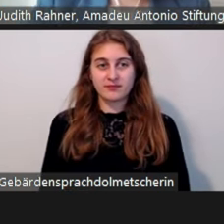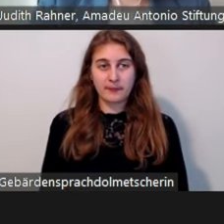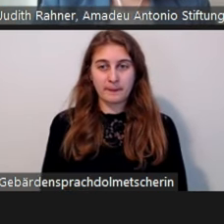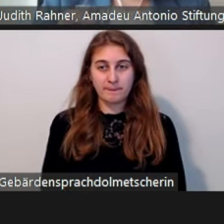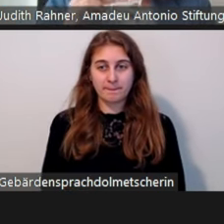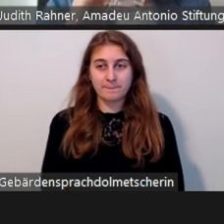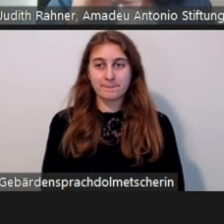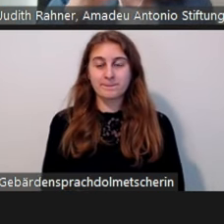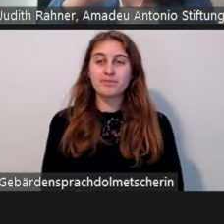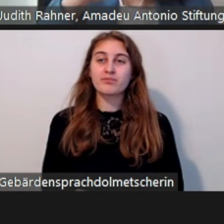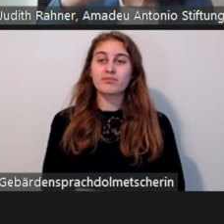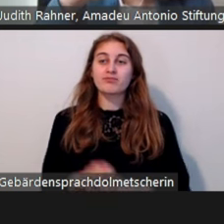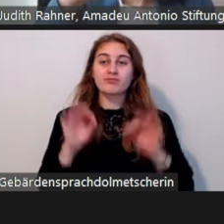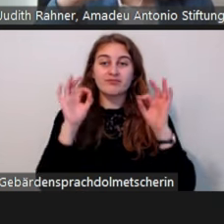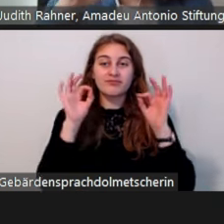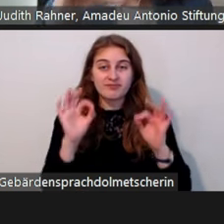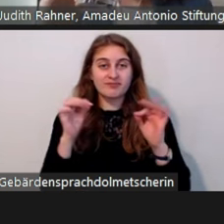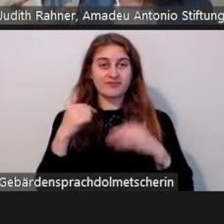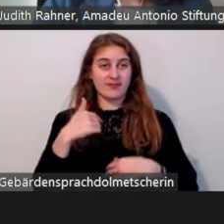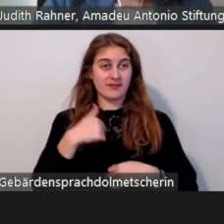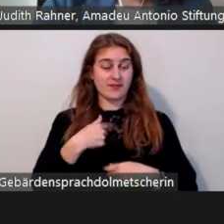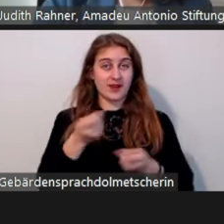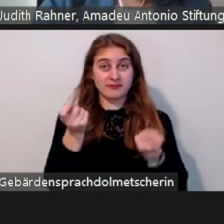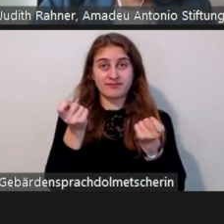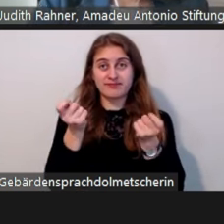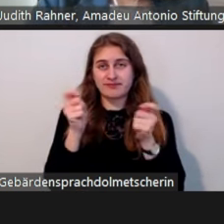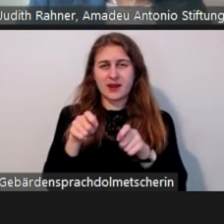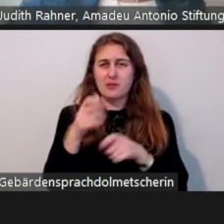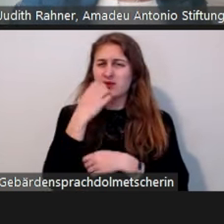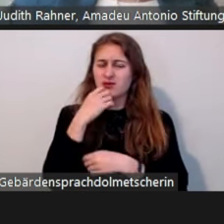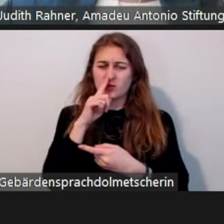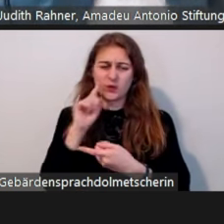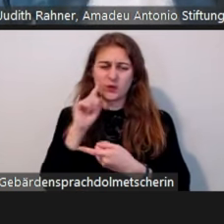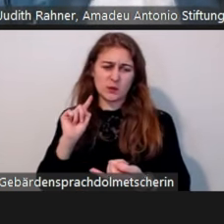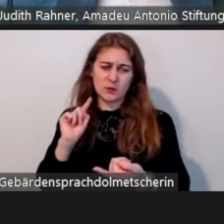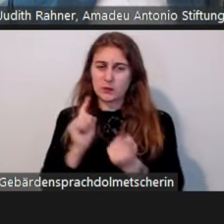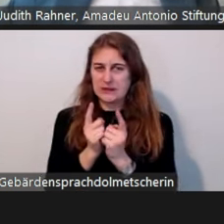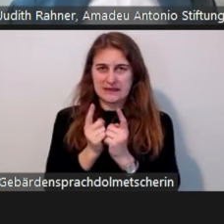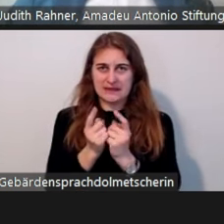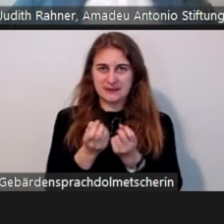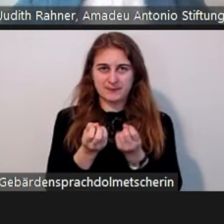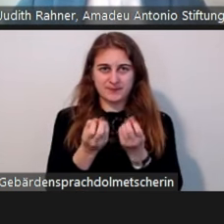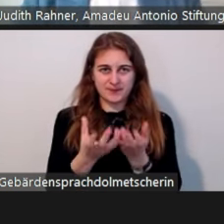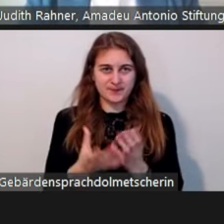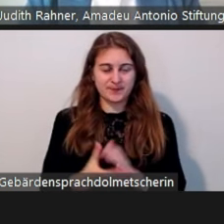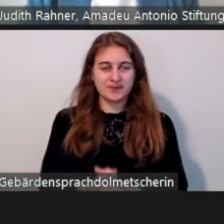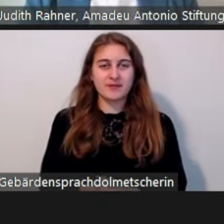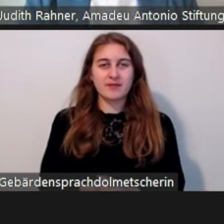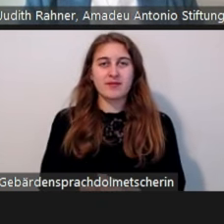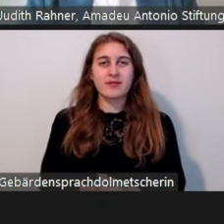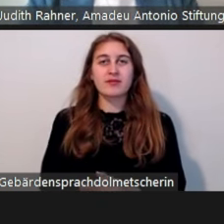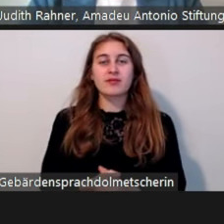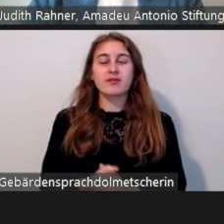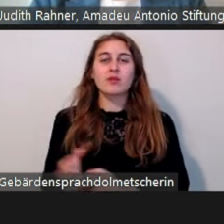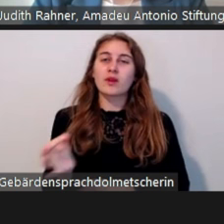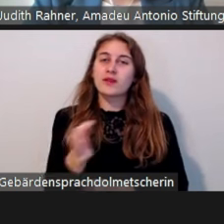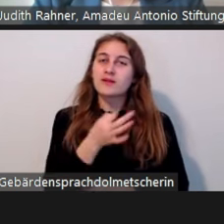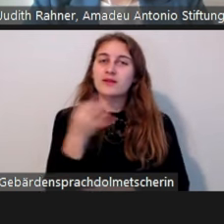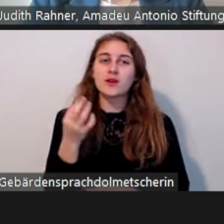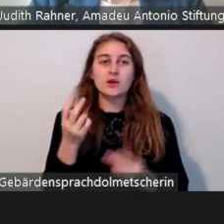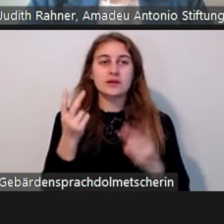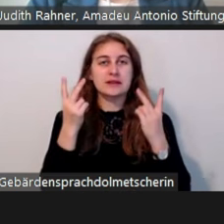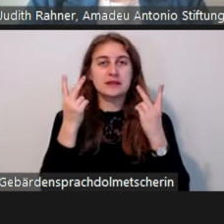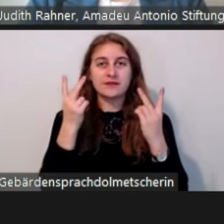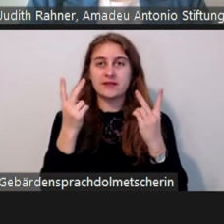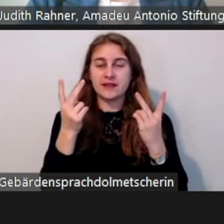Ups, genau. Den Schluss mache ich auch ganz kurz. Wir wollten, und zwar ist es nur wichtig, auch als einen